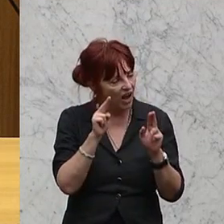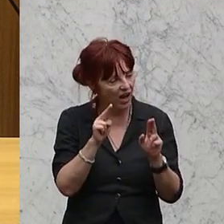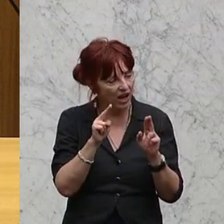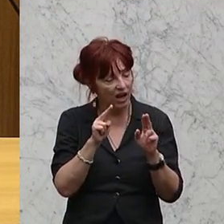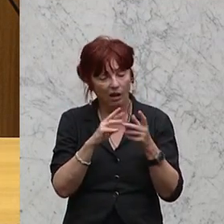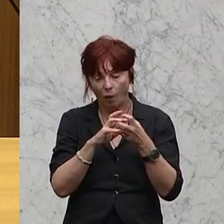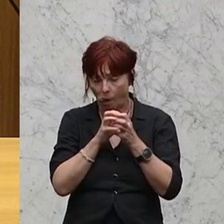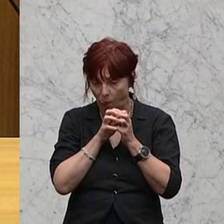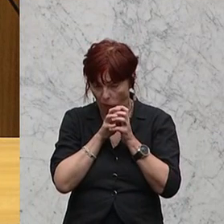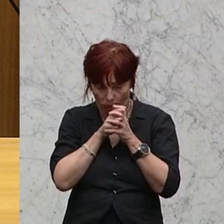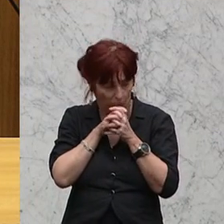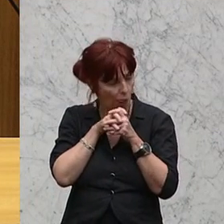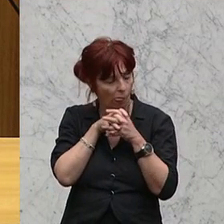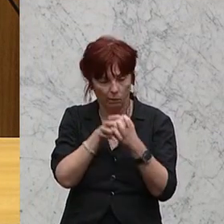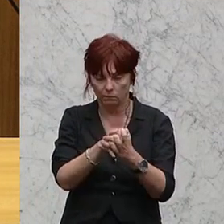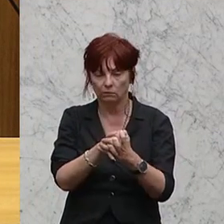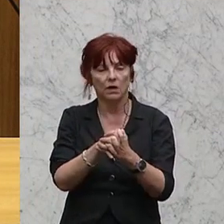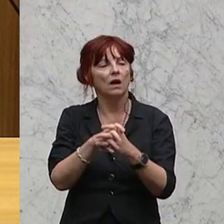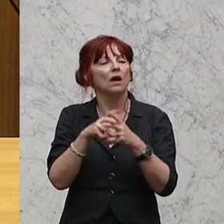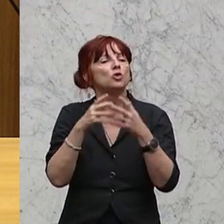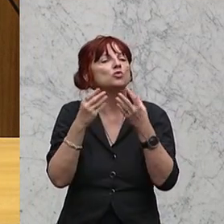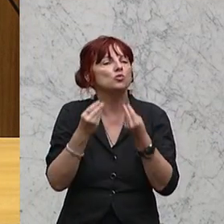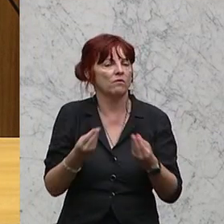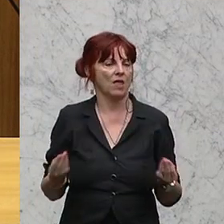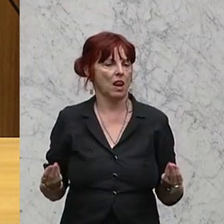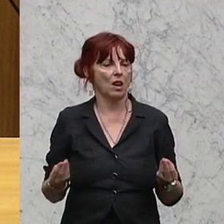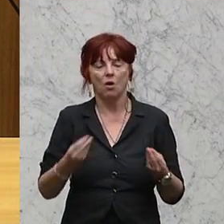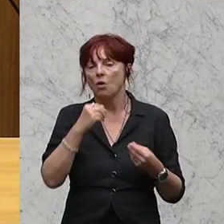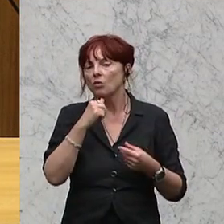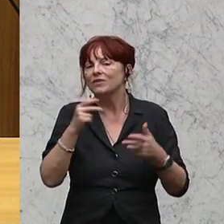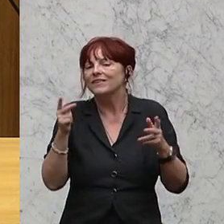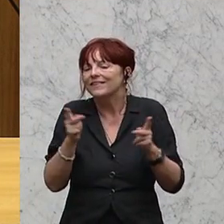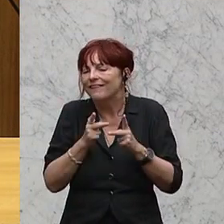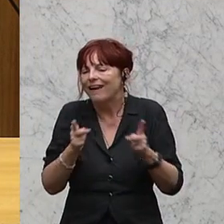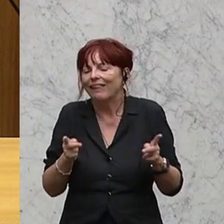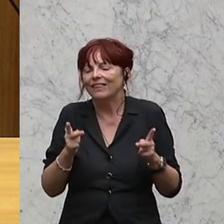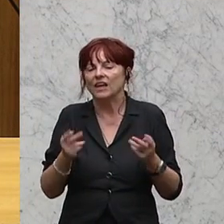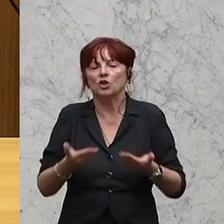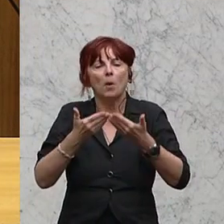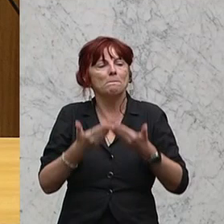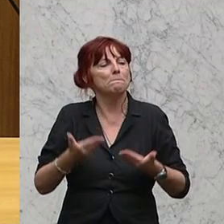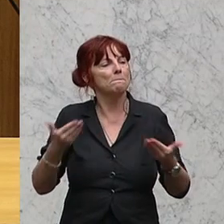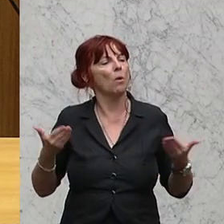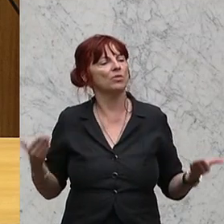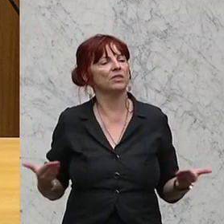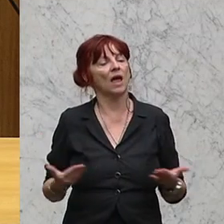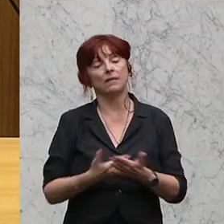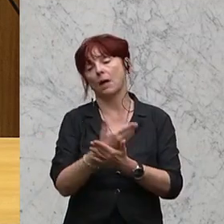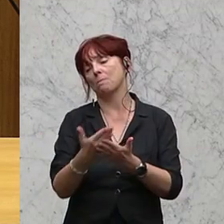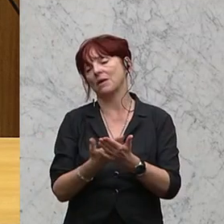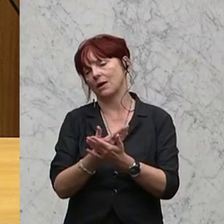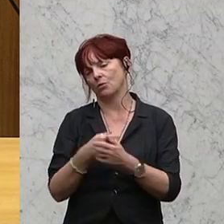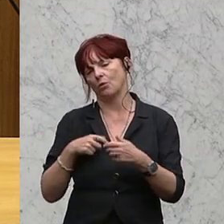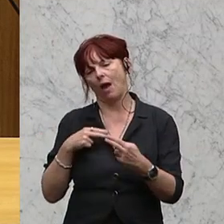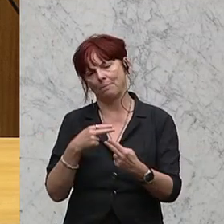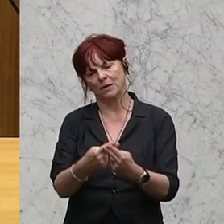verwachsen und nicht mehr in der Lage, auch wirklich einem modernen Bildungsbegriff gerecht zu